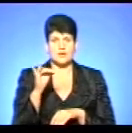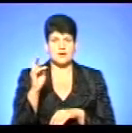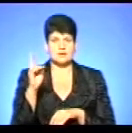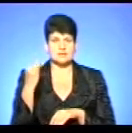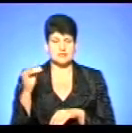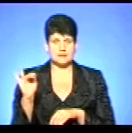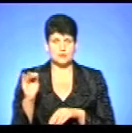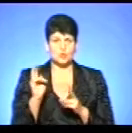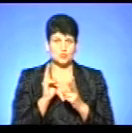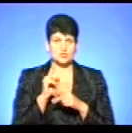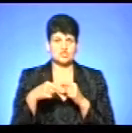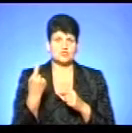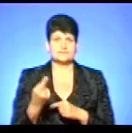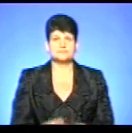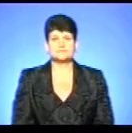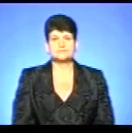До зустрічі в ефірі.